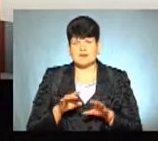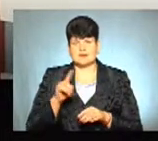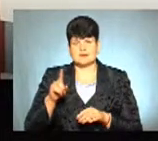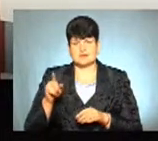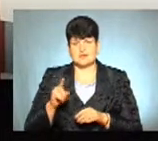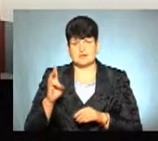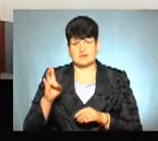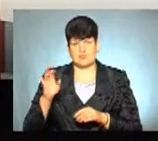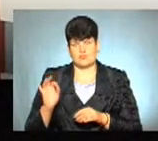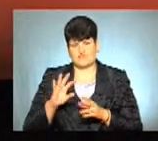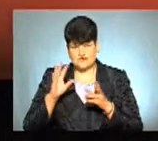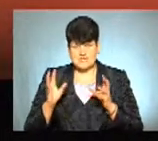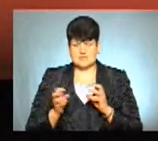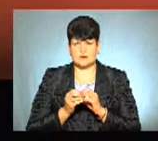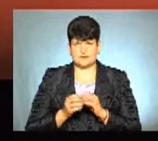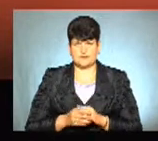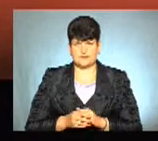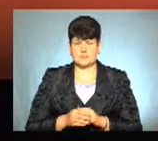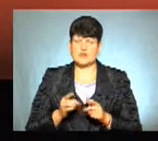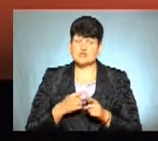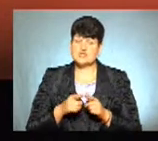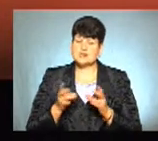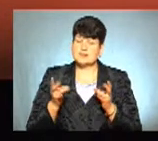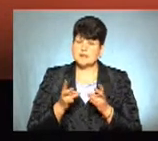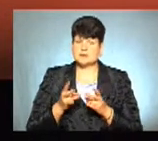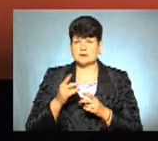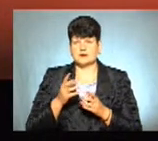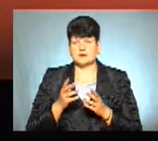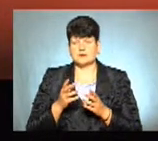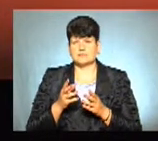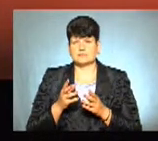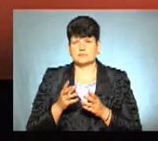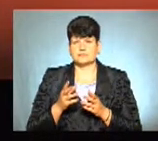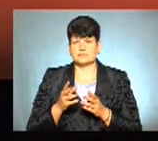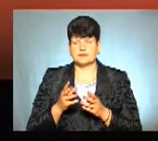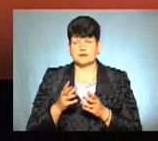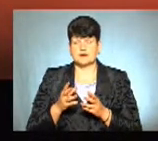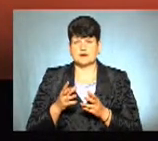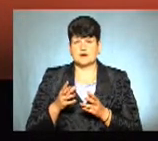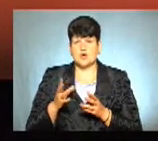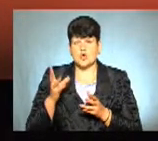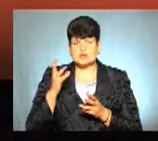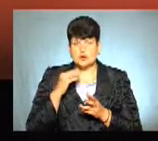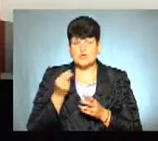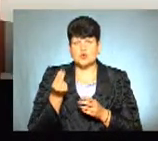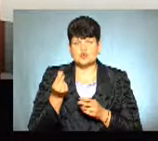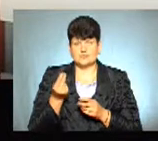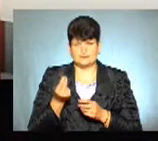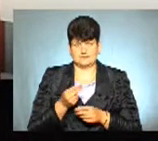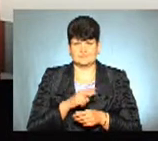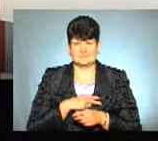оцінювання загалом. Чи варто розраховувати абітурієнтам, які отримали 200 балів на грошові винагороди?